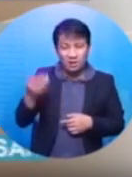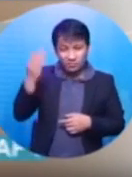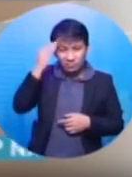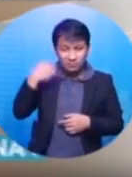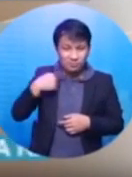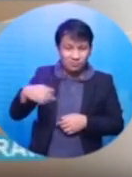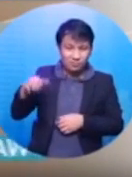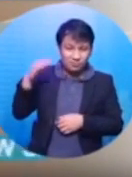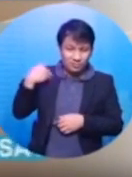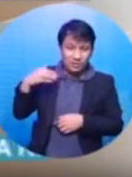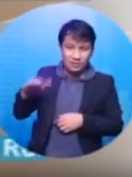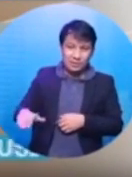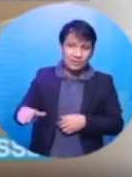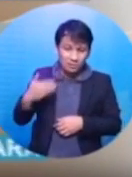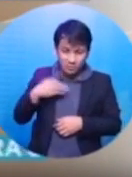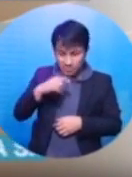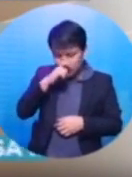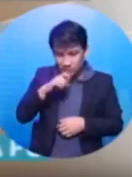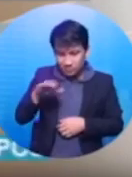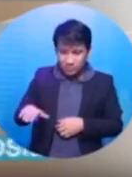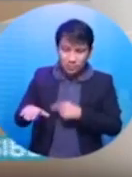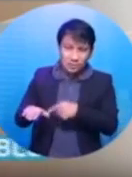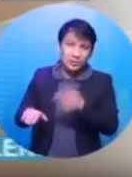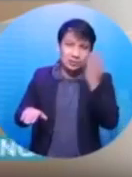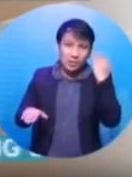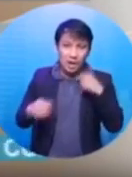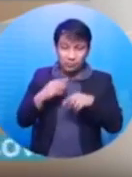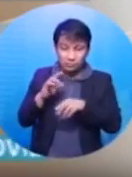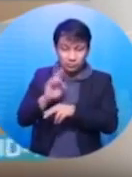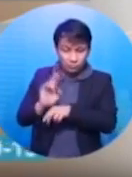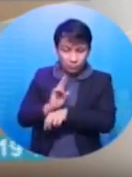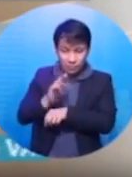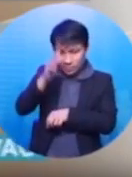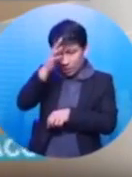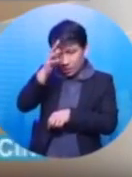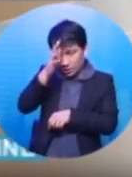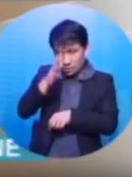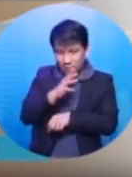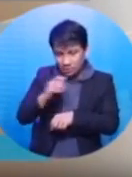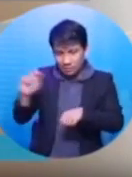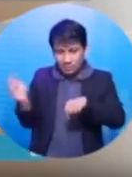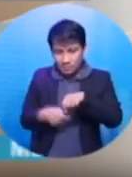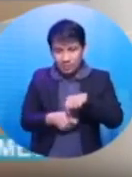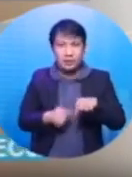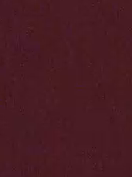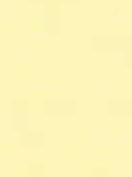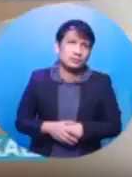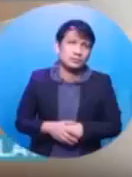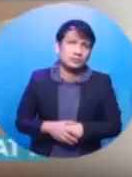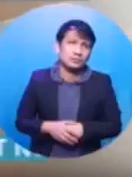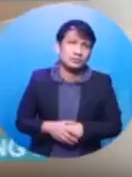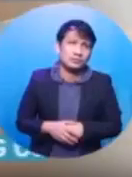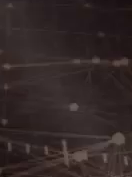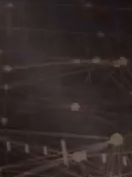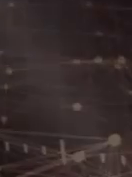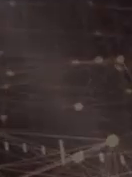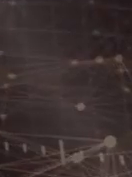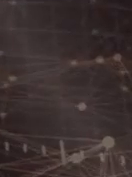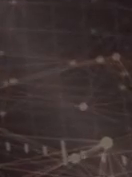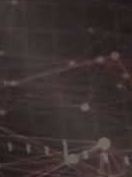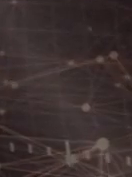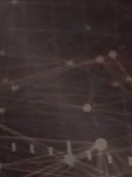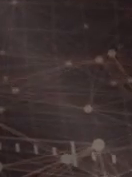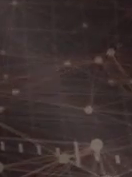numalit pa ako na ay kamay na bakal ang parusang pinapato sa akin ng aking tatay but it didn't work. Chairman Arnold